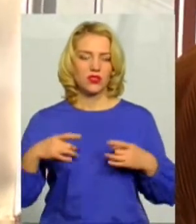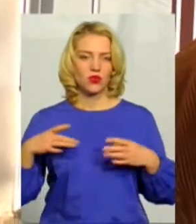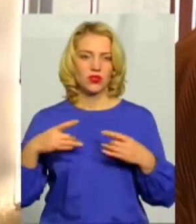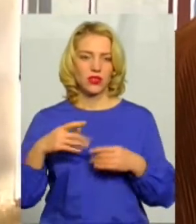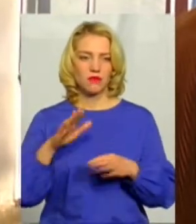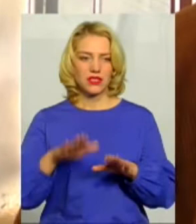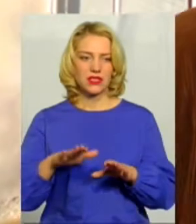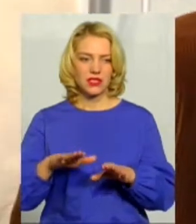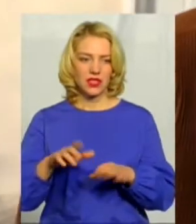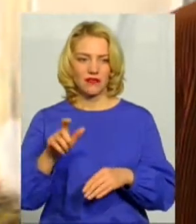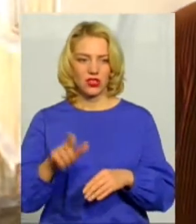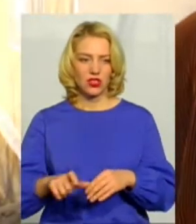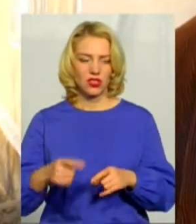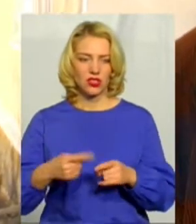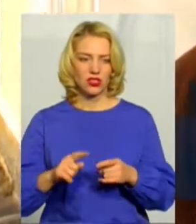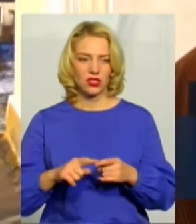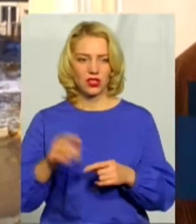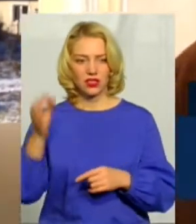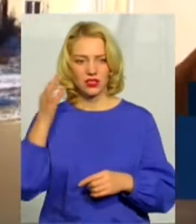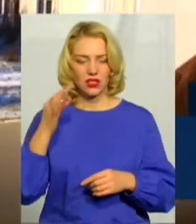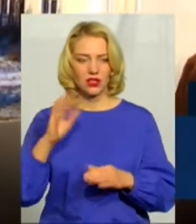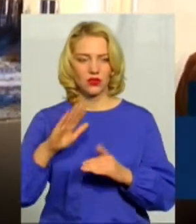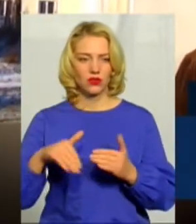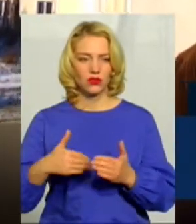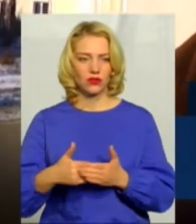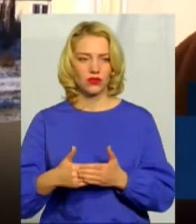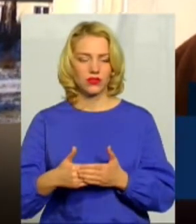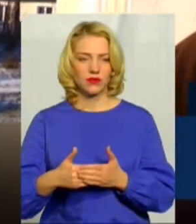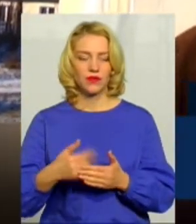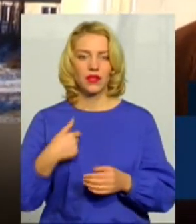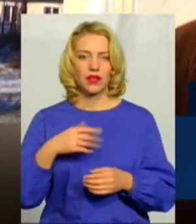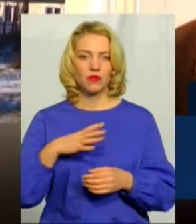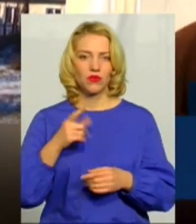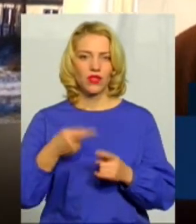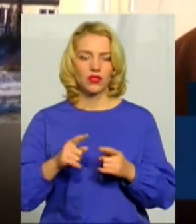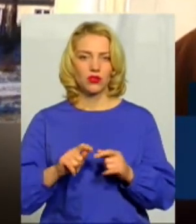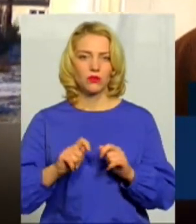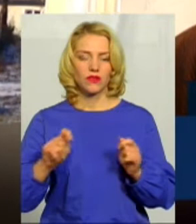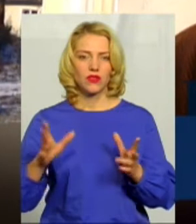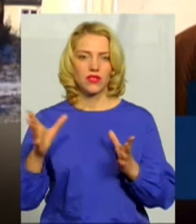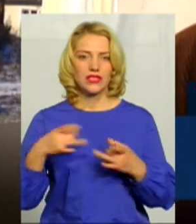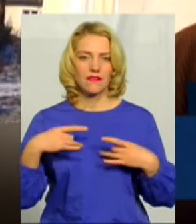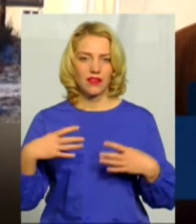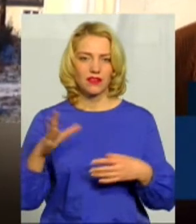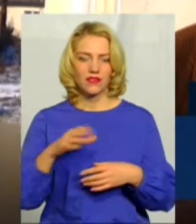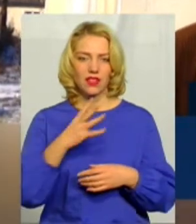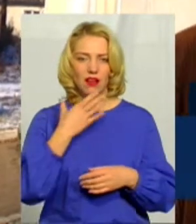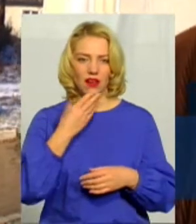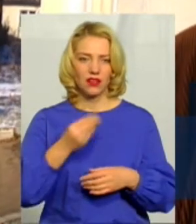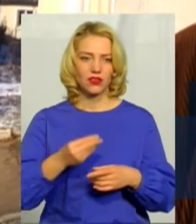Володимир Чаймас згадує й досі. Був я тоже на тим відкриттю, гарно, все, показує, оця